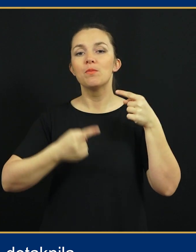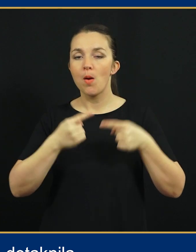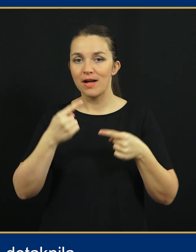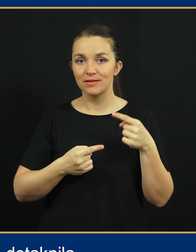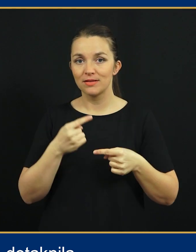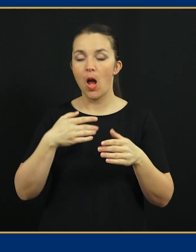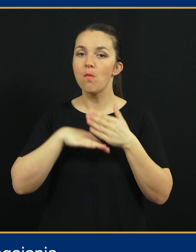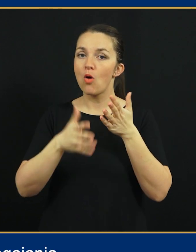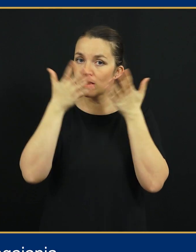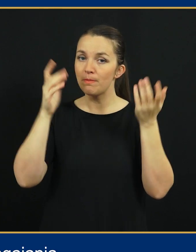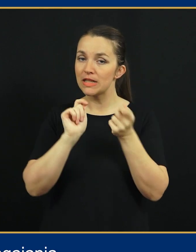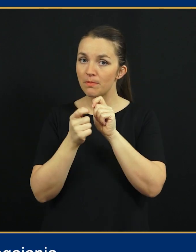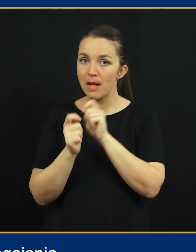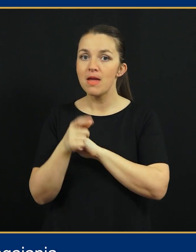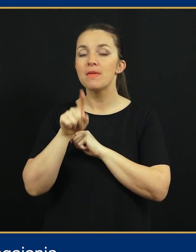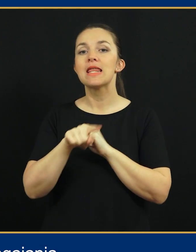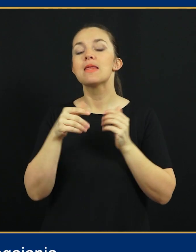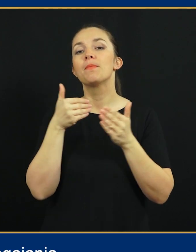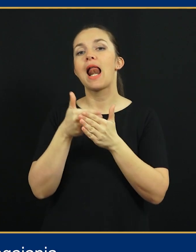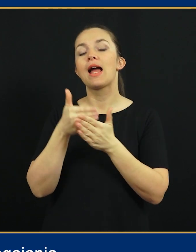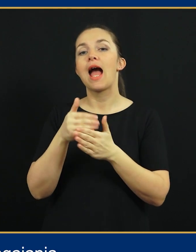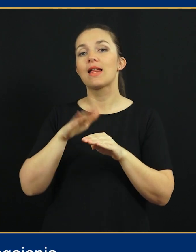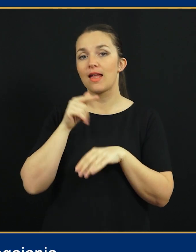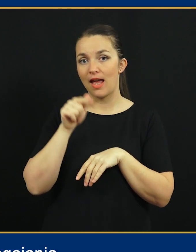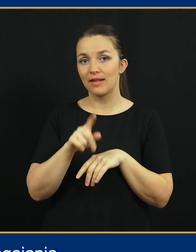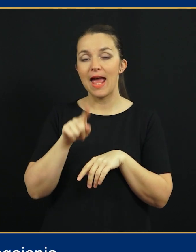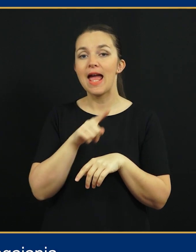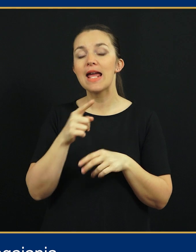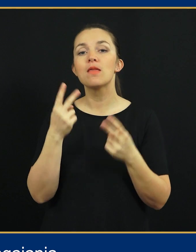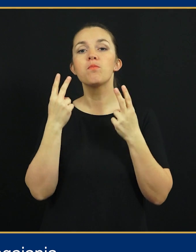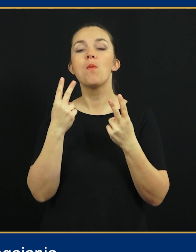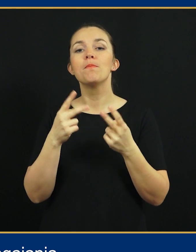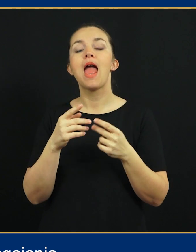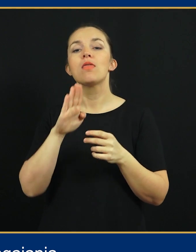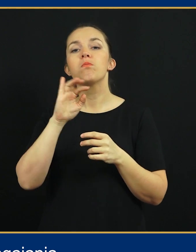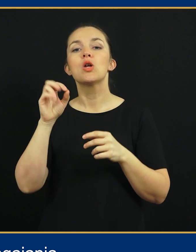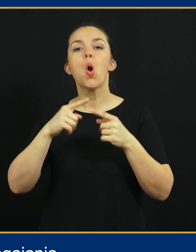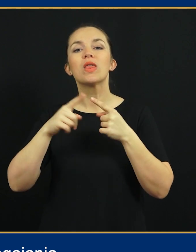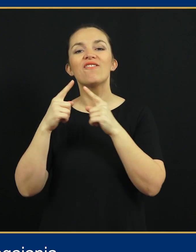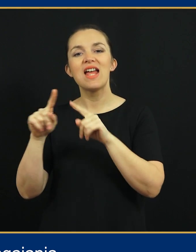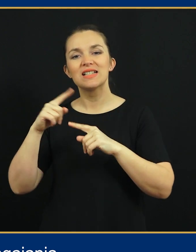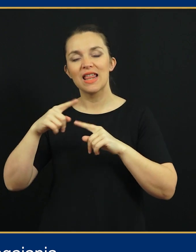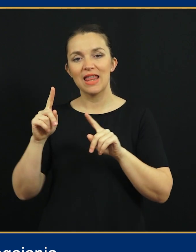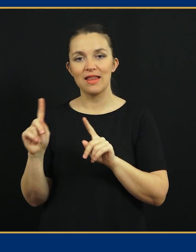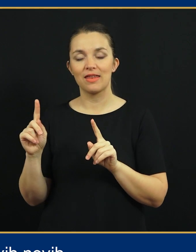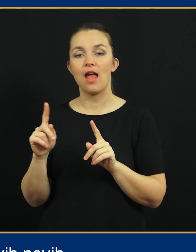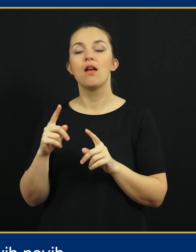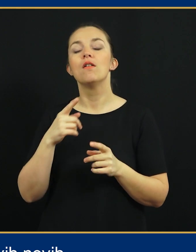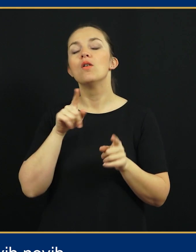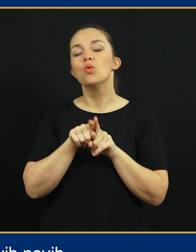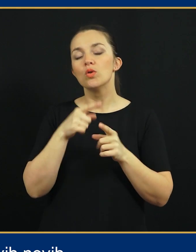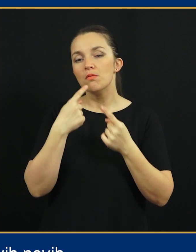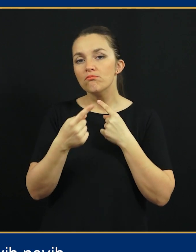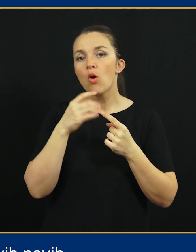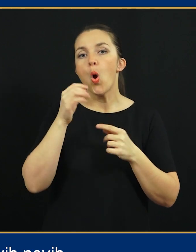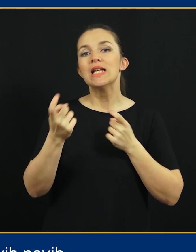diplomacije, podnebnih sprememb in prilagajanja nanje ter pomena biodiverzitete. Spregovorila pa